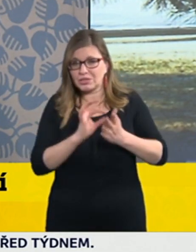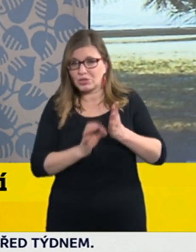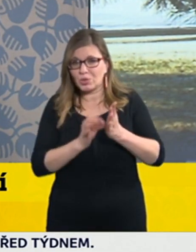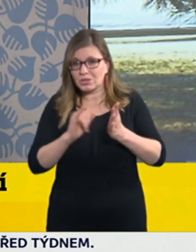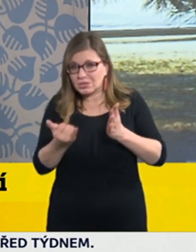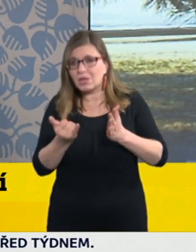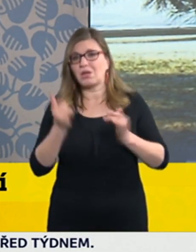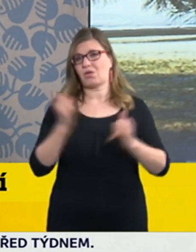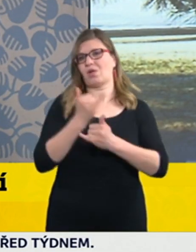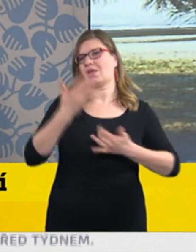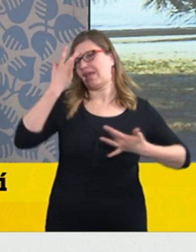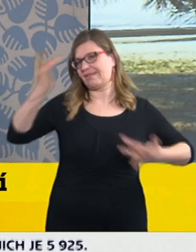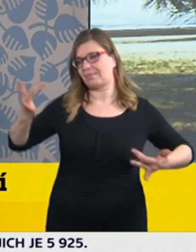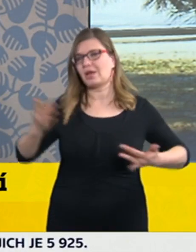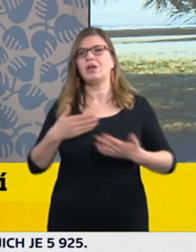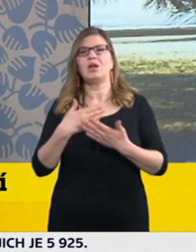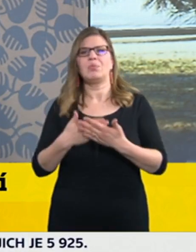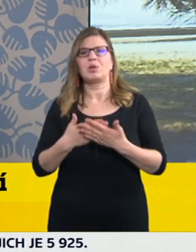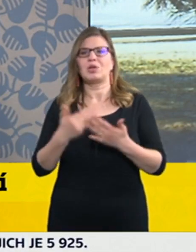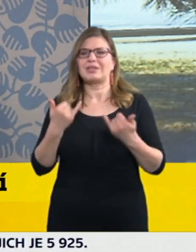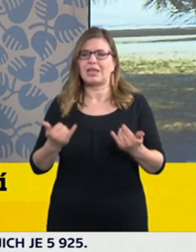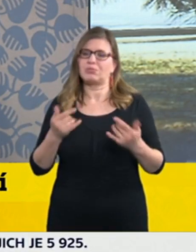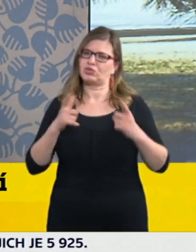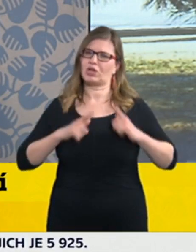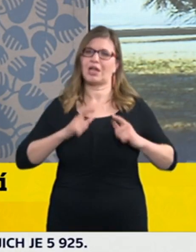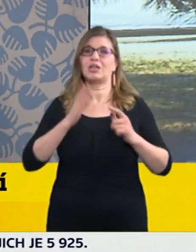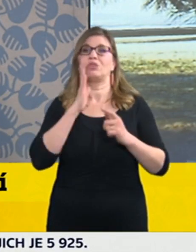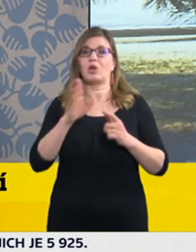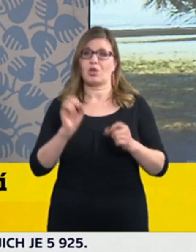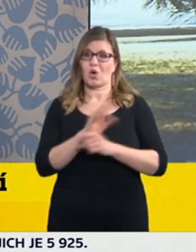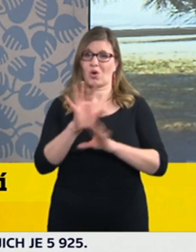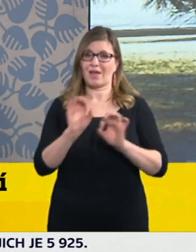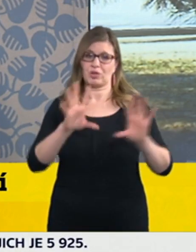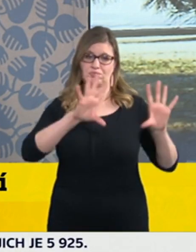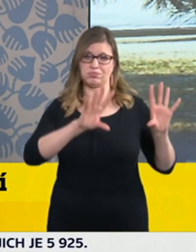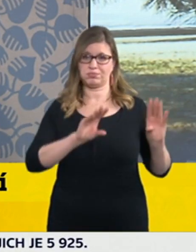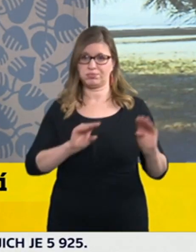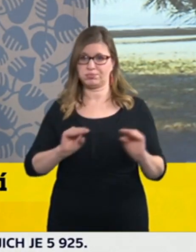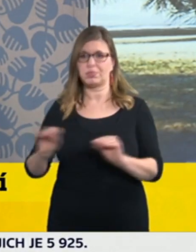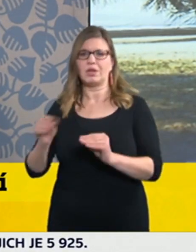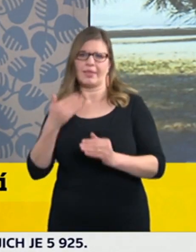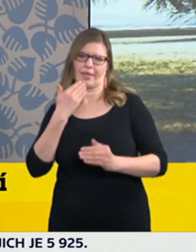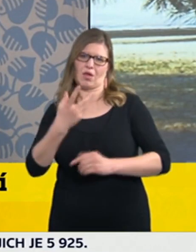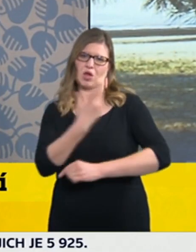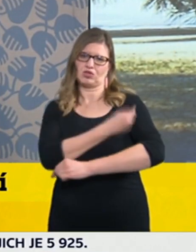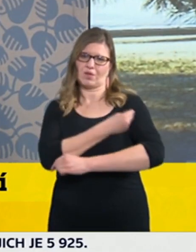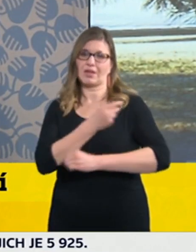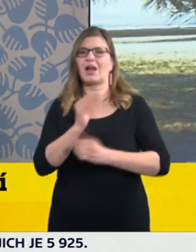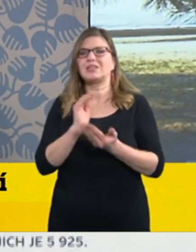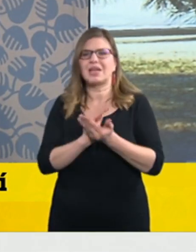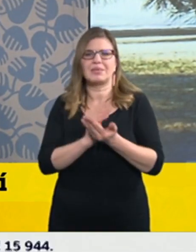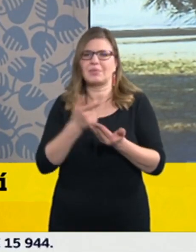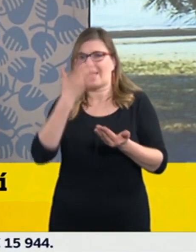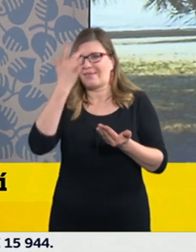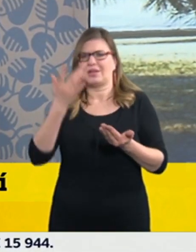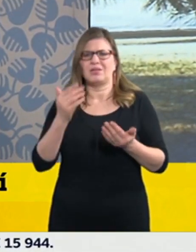úplného ústupu té epidemie, díky očkování, což věříme, že se stane. Ale do té doby budeme muset mít nějaké nástroje,